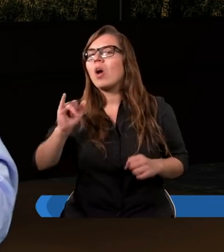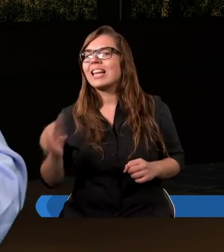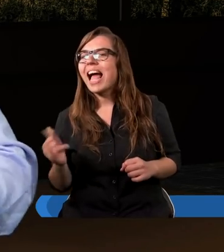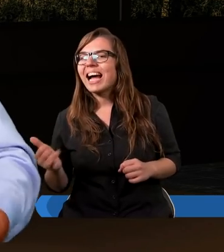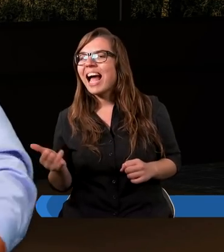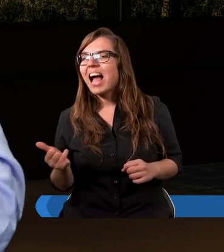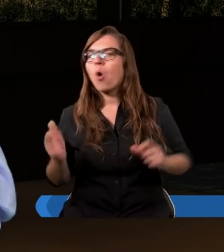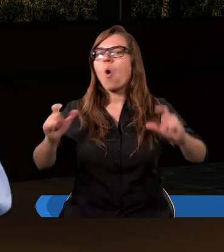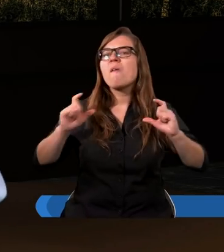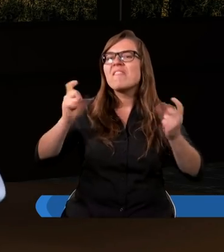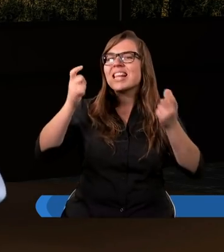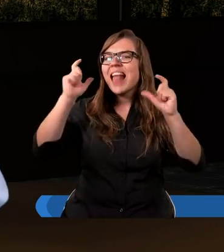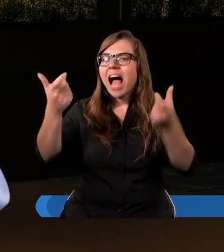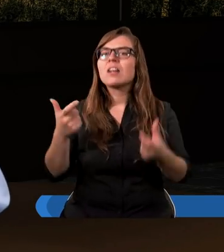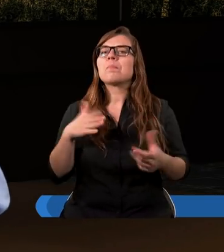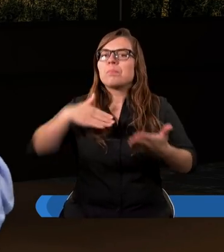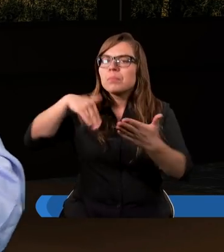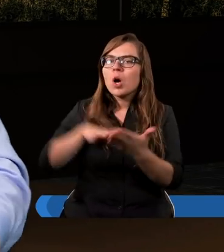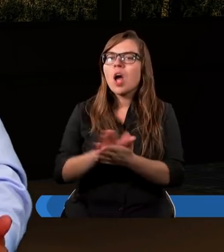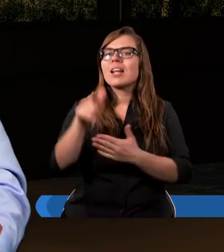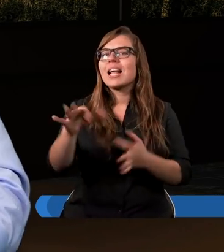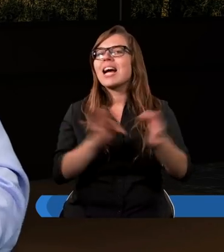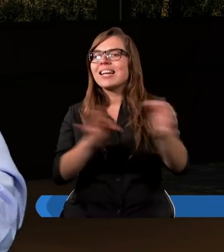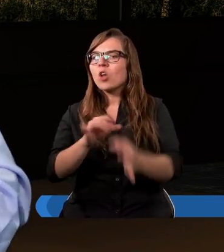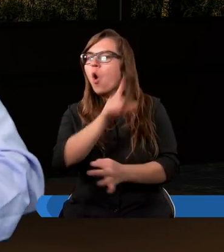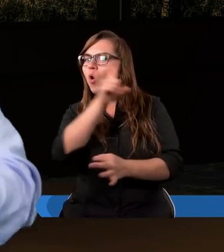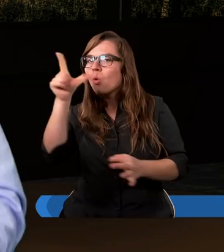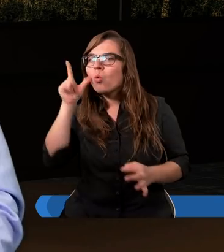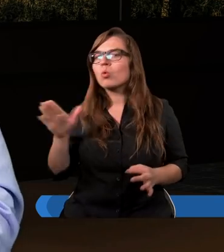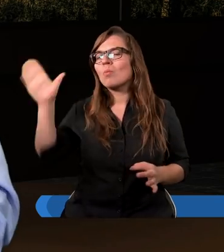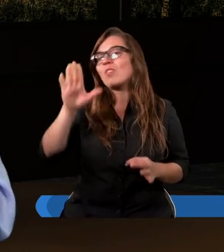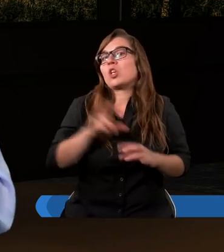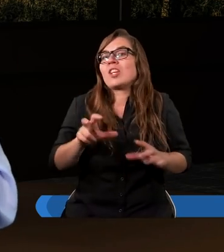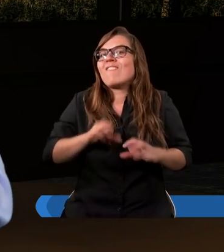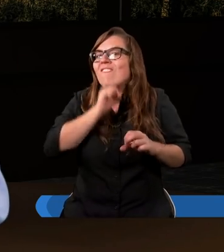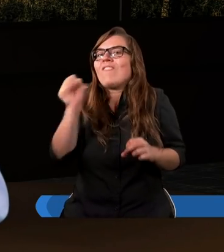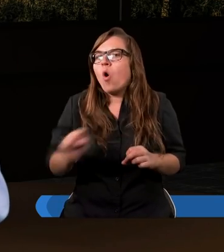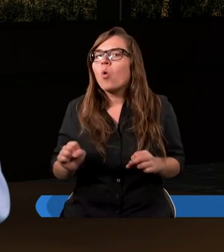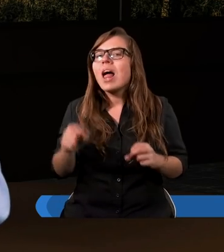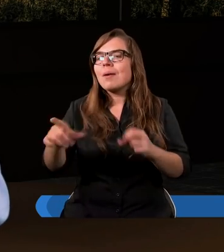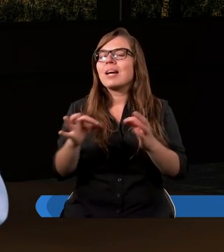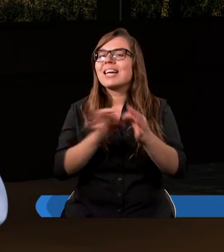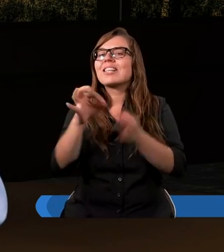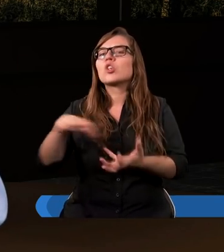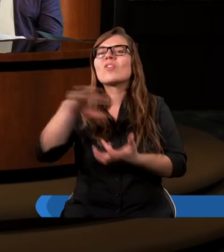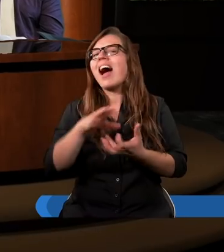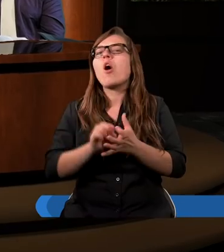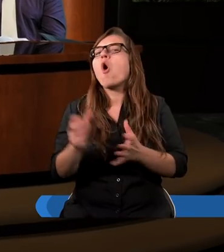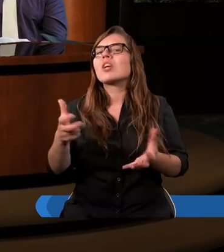wydarzenia rozpoczyna się historia ludu Bożego, czy w ogóle historia świata?